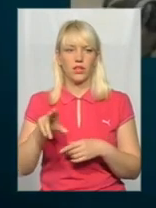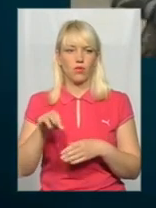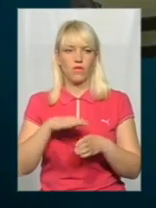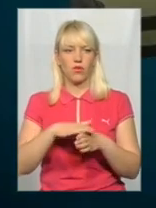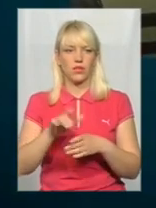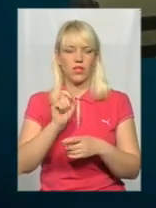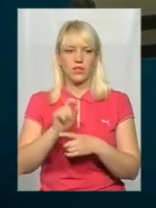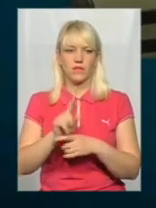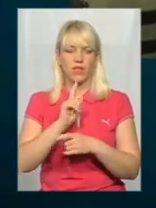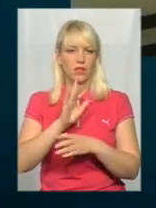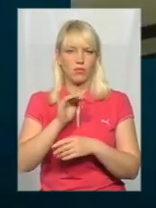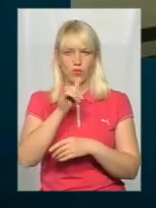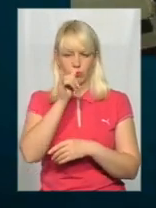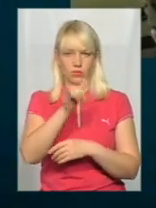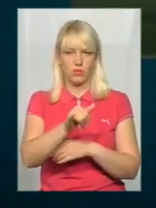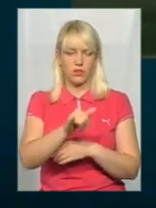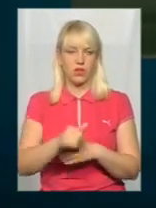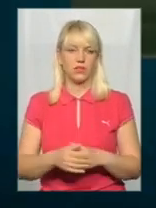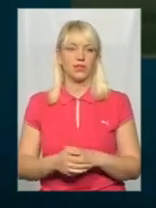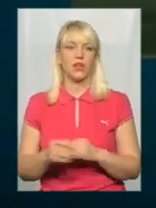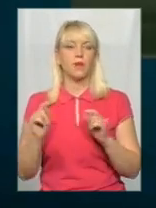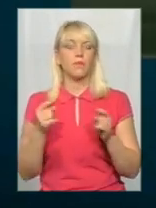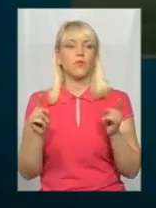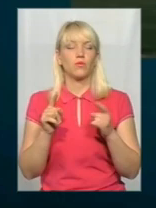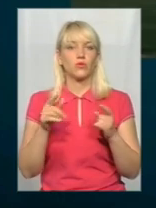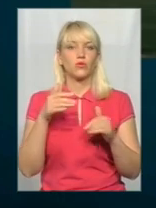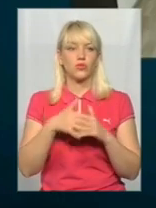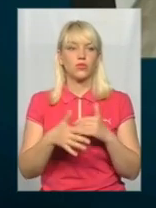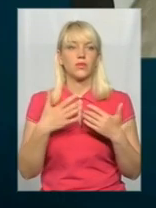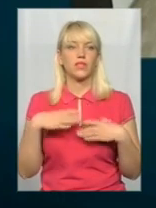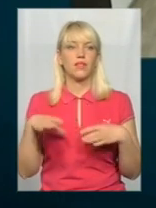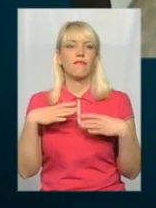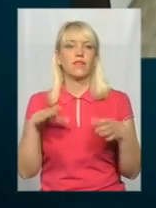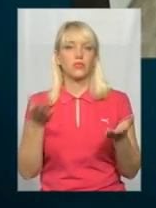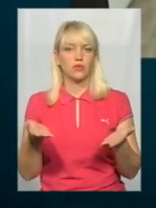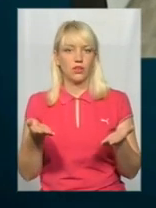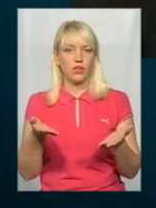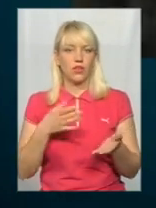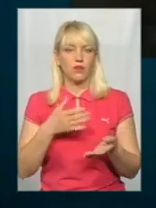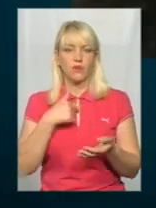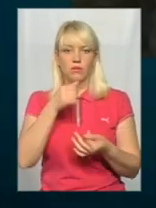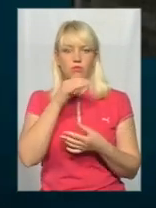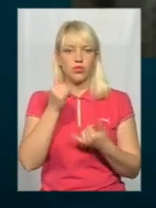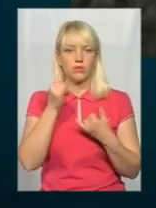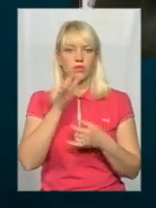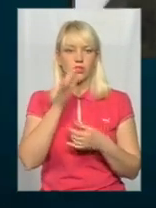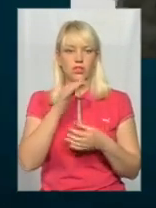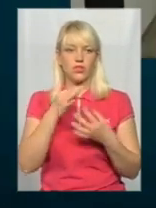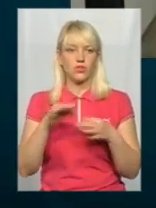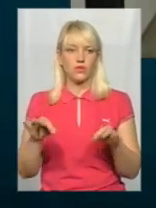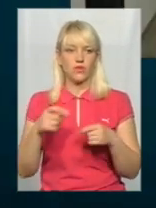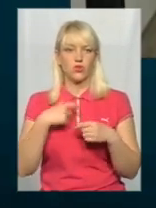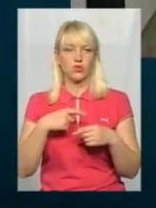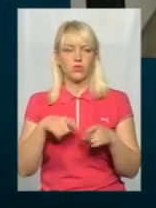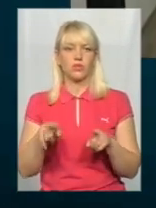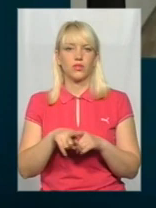завдання просто не допуститься. Тому що, зрозумієте, навіщо ми не можемо зараз на даний час дозволити собі таку